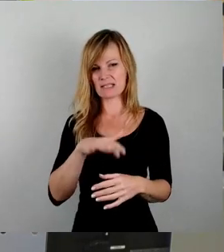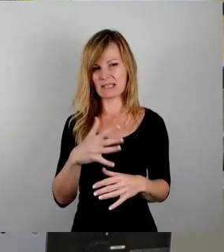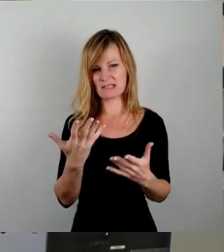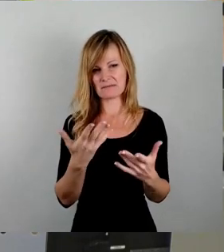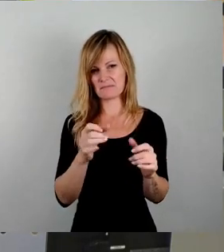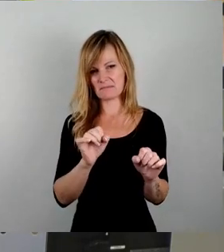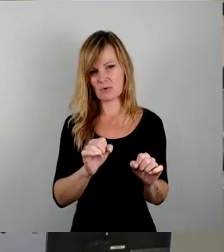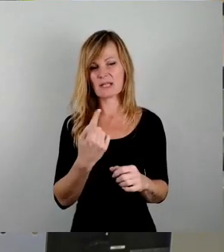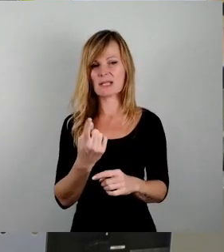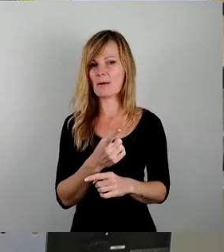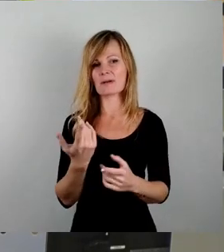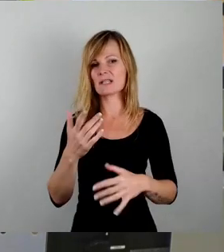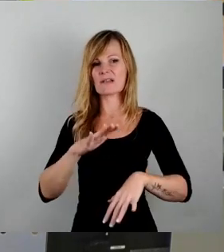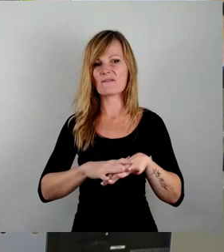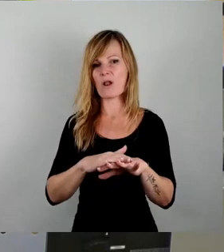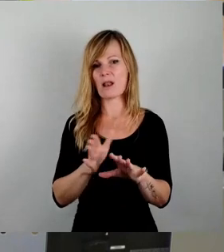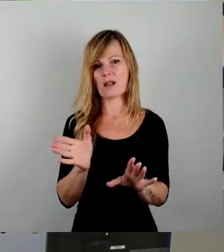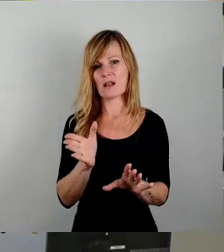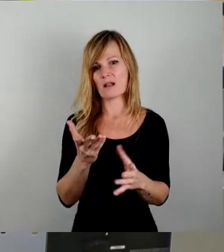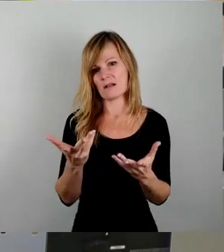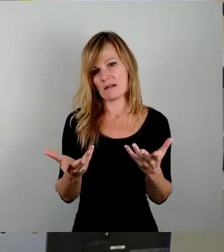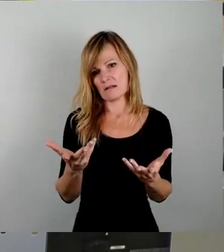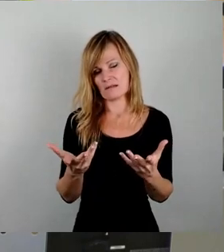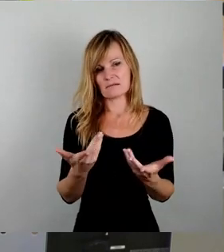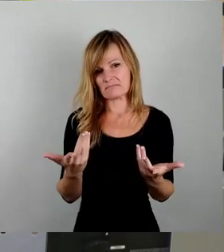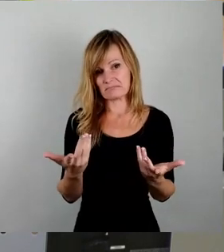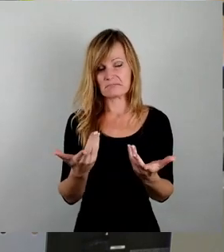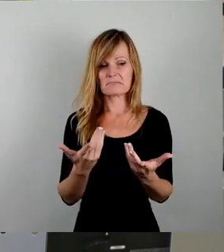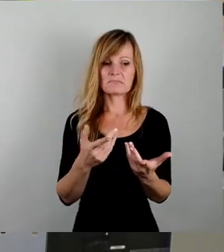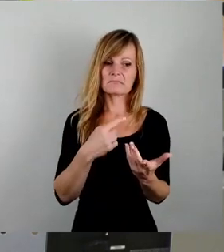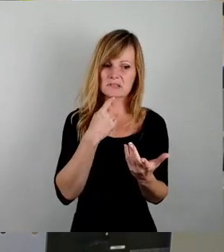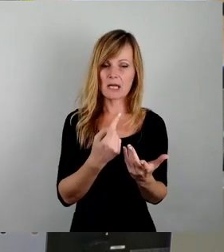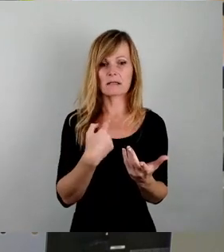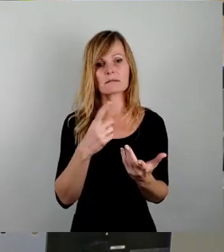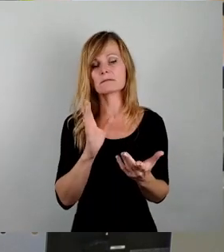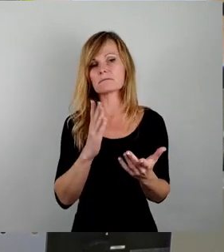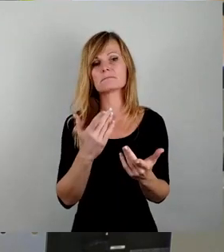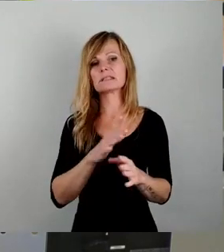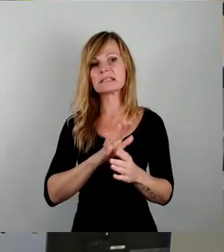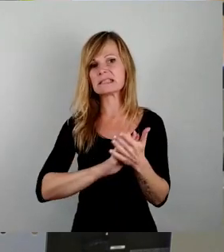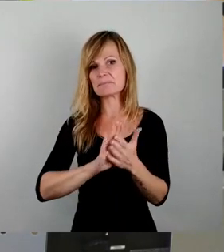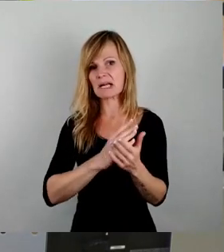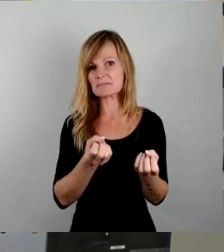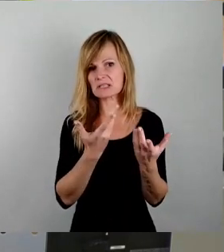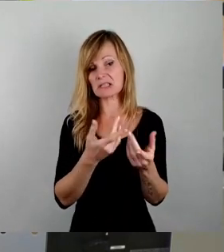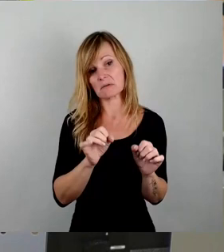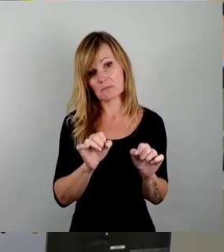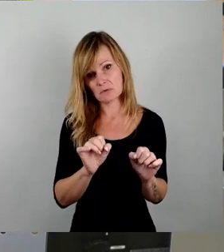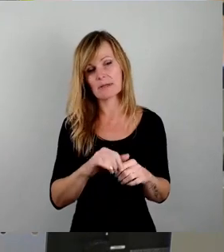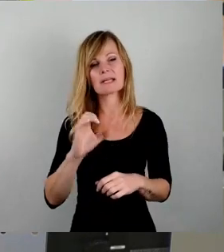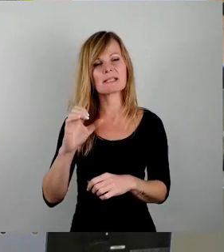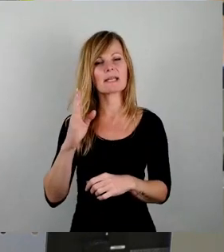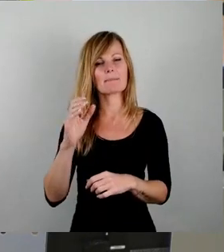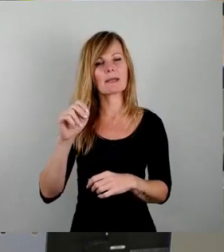doch nicht ausgeschlossen. Dazu käme noch das CBRN-Ereignis, früher ganz kurz unter dem Kürzel